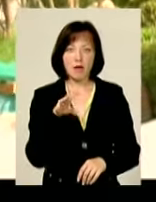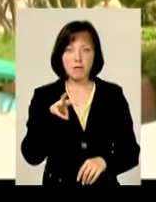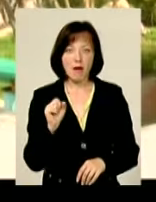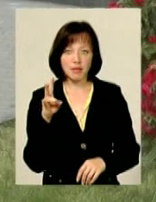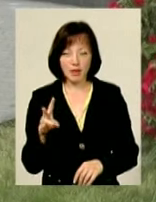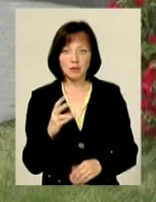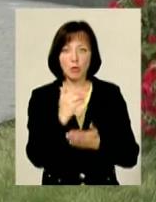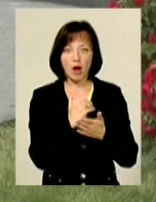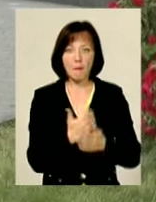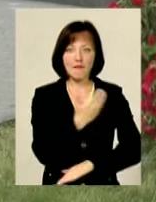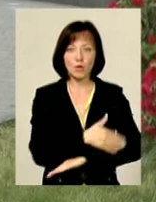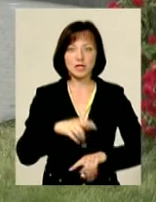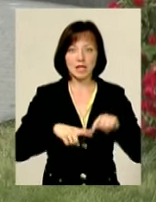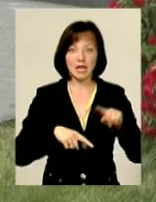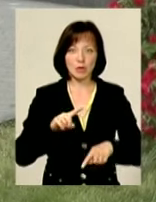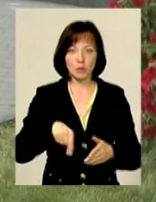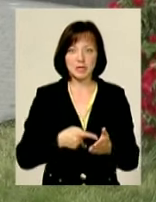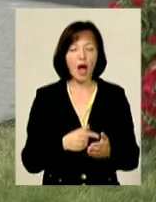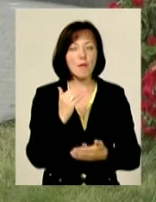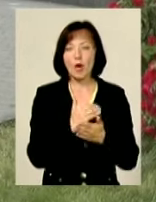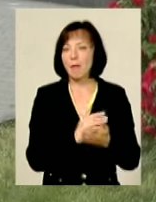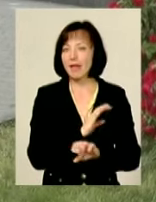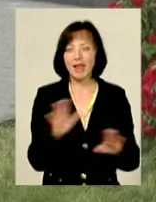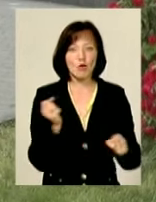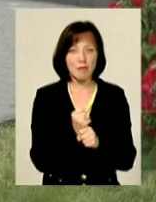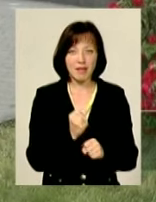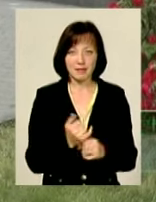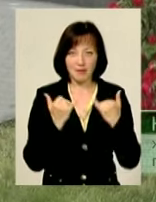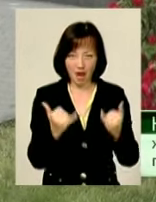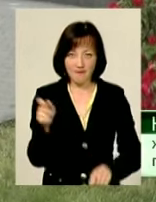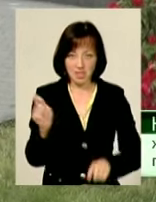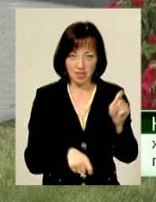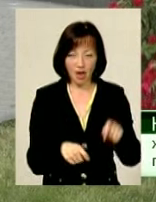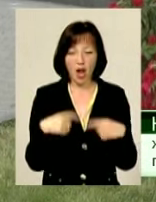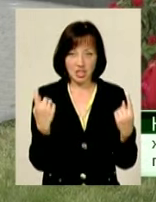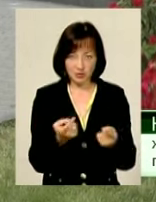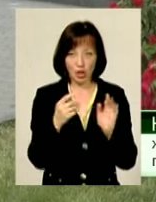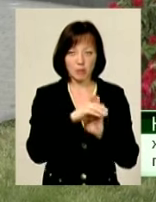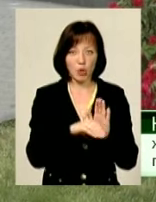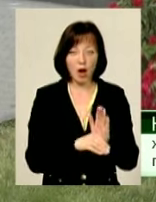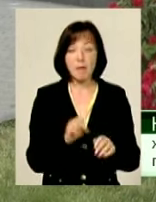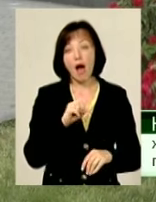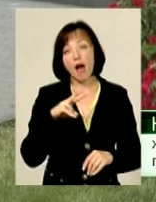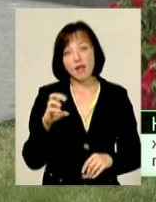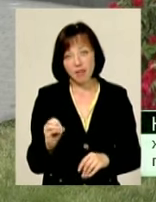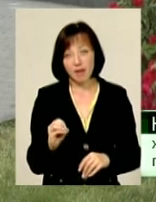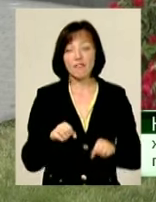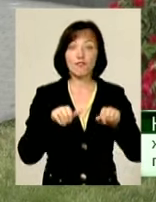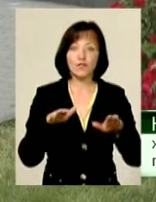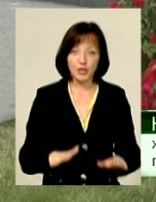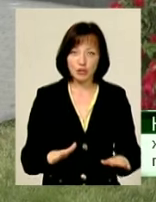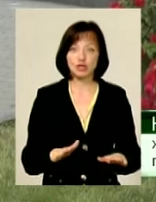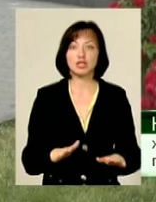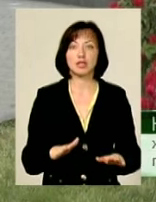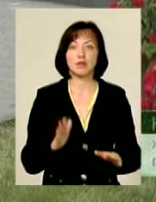рідного міста». Передача не робилась на фестиваль, вона робилась як циклова програма, але власне вирішили